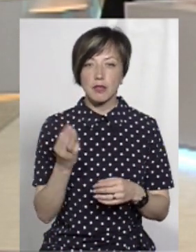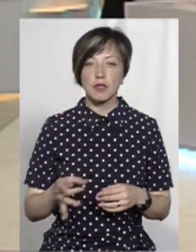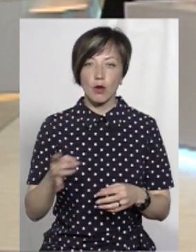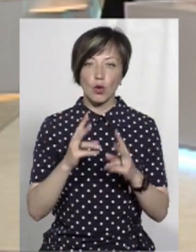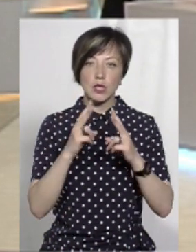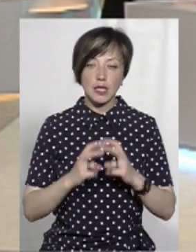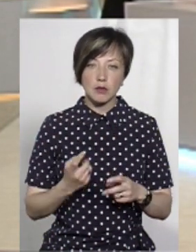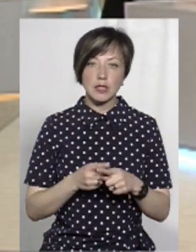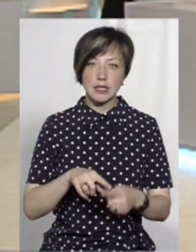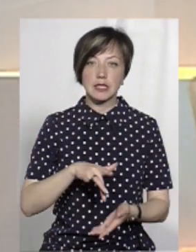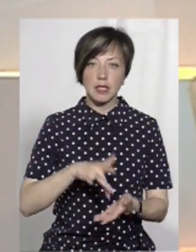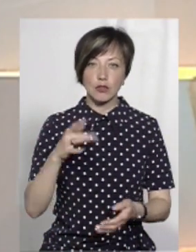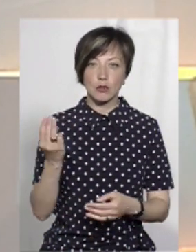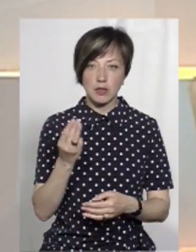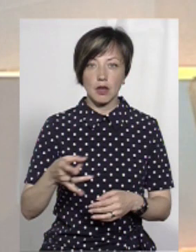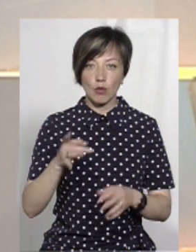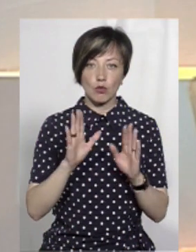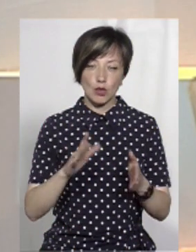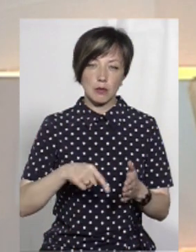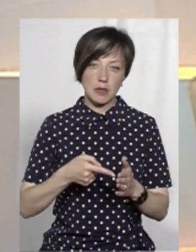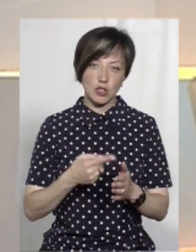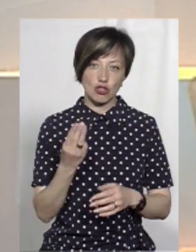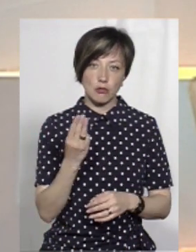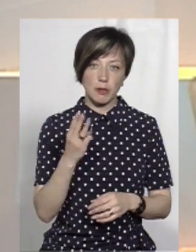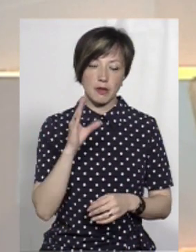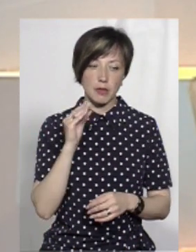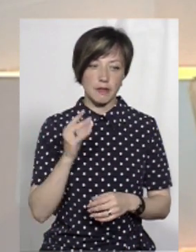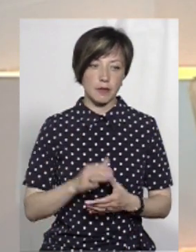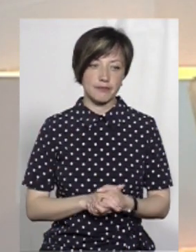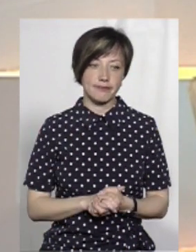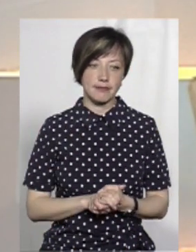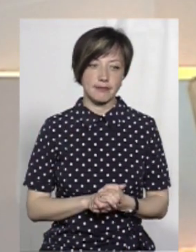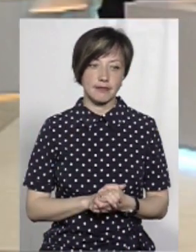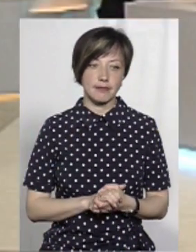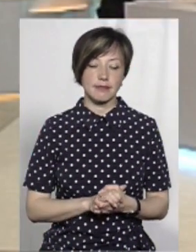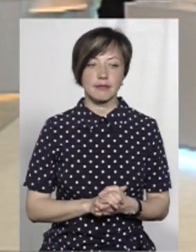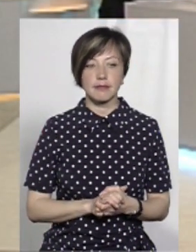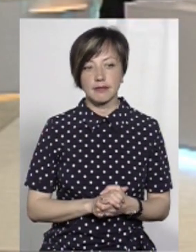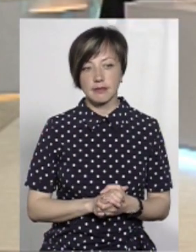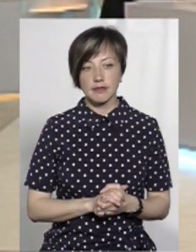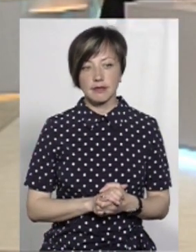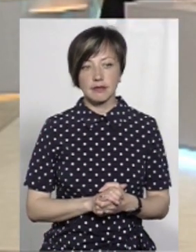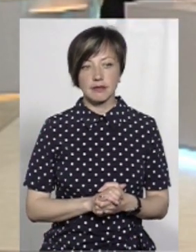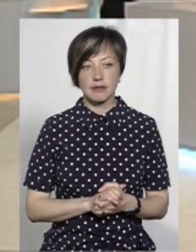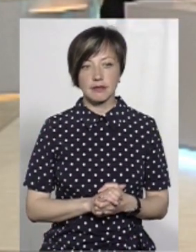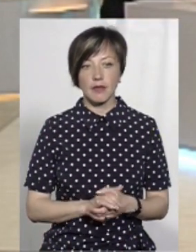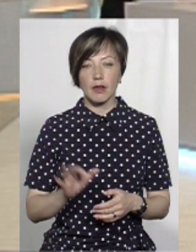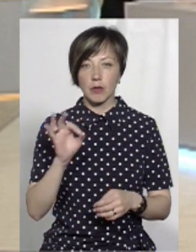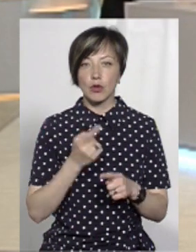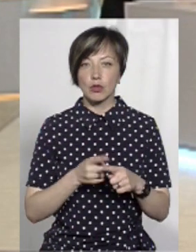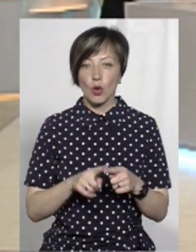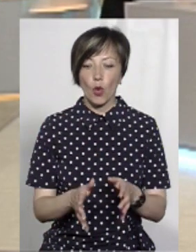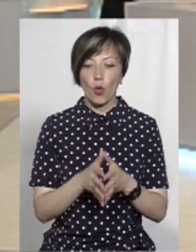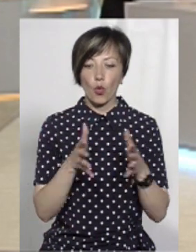розглядаємося такі, що центром Шепетівського району буде Шепетів. Так. Дякую. Власне, на рахунок ось цього